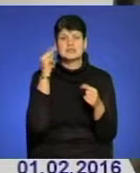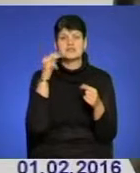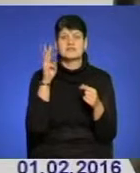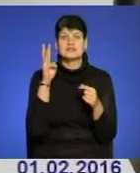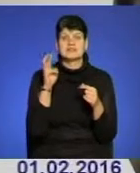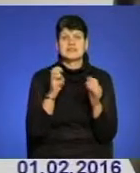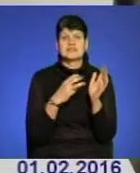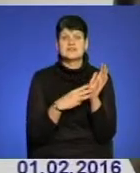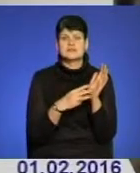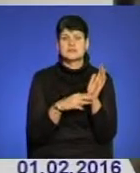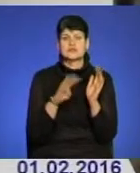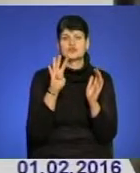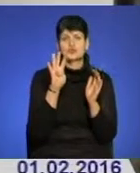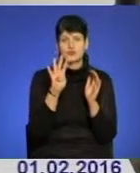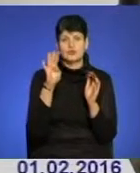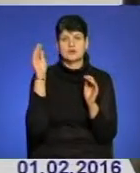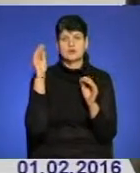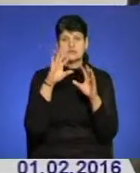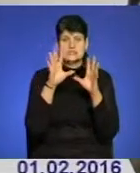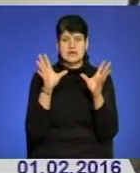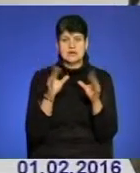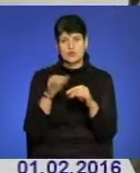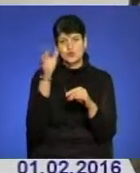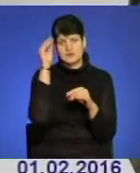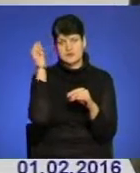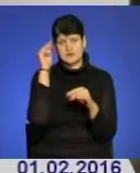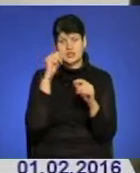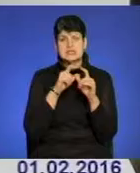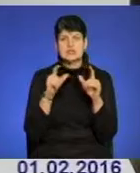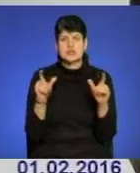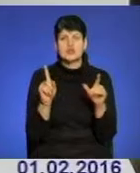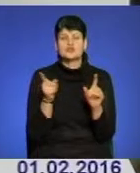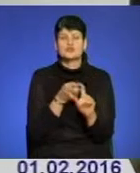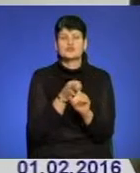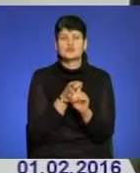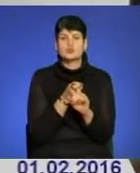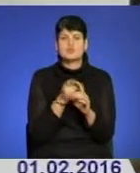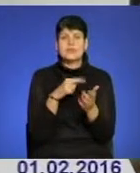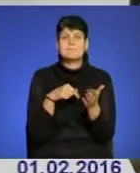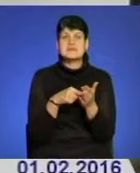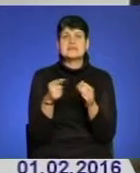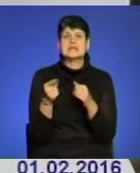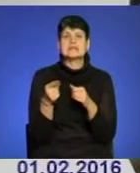384 загальноосвітніх навчальних закладів. Що стосується міста Тернополя,